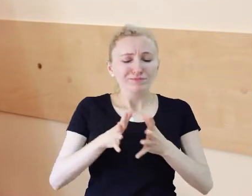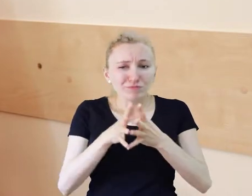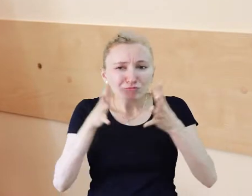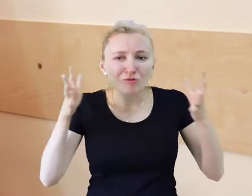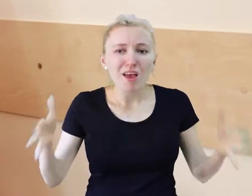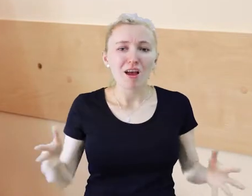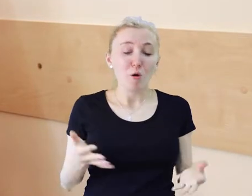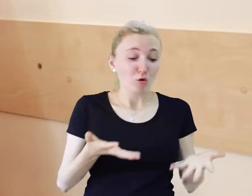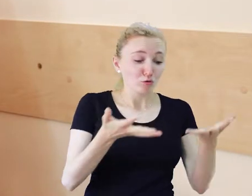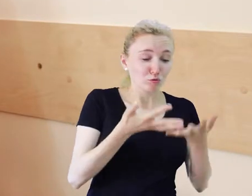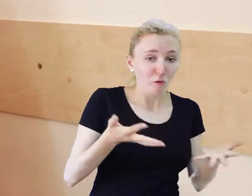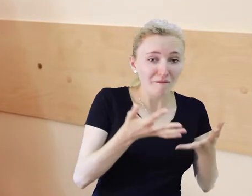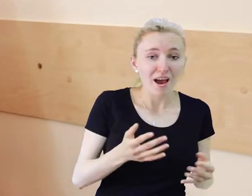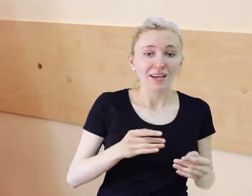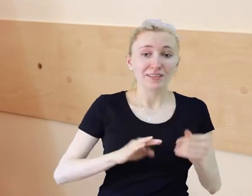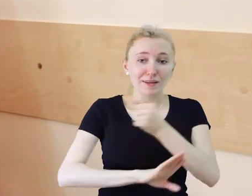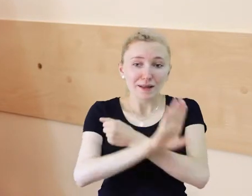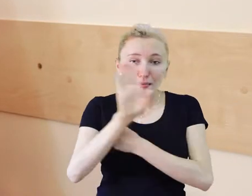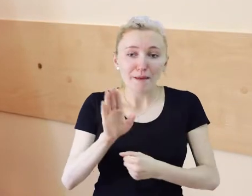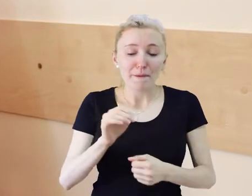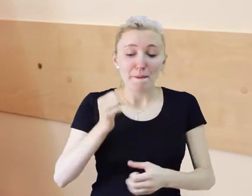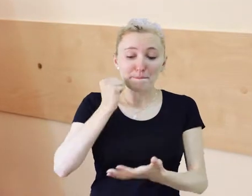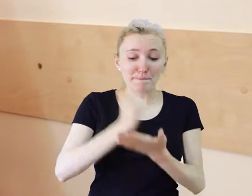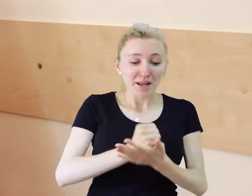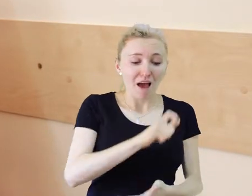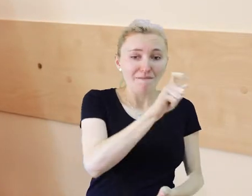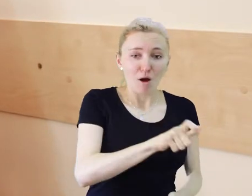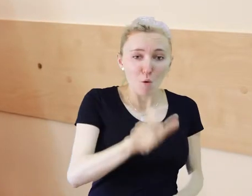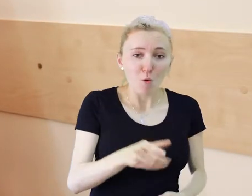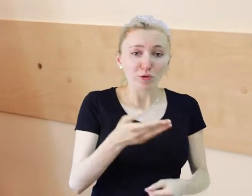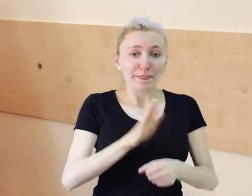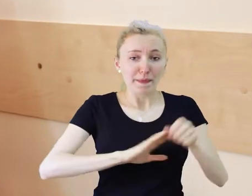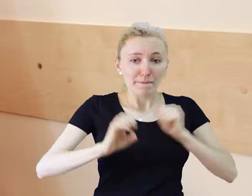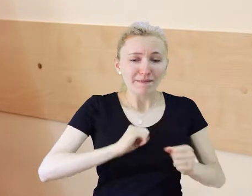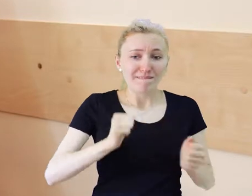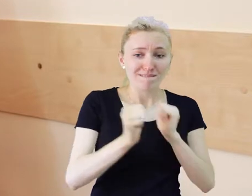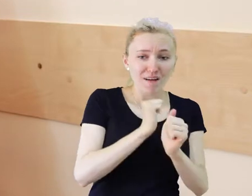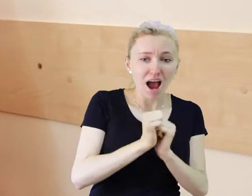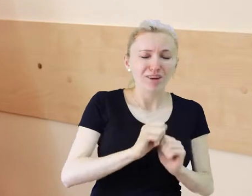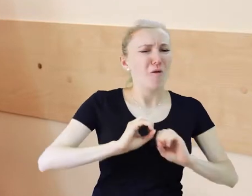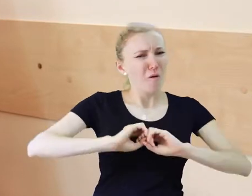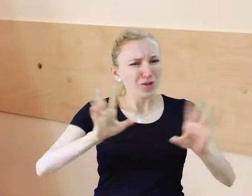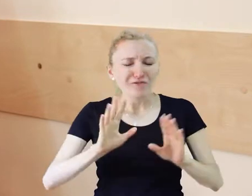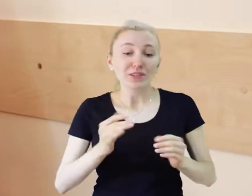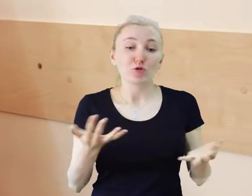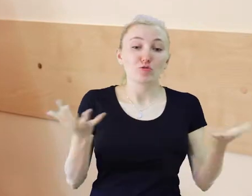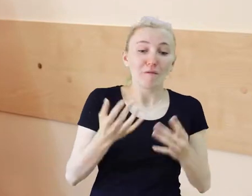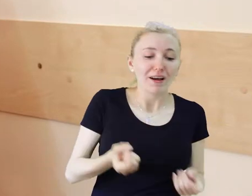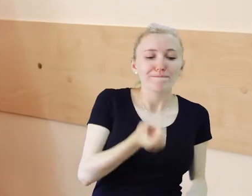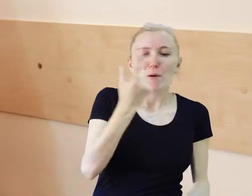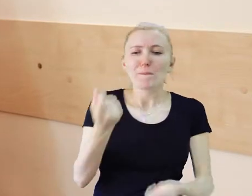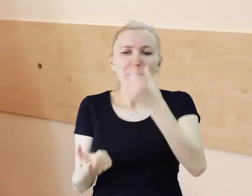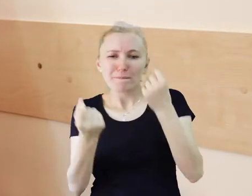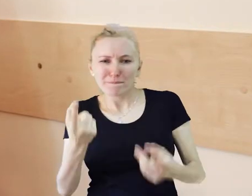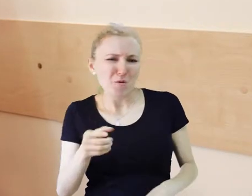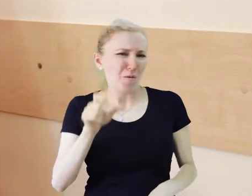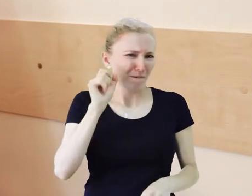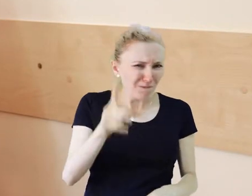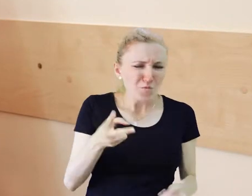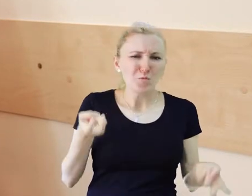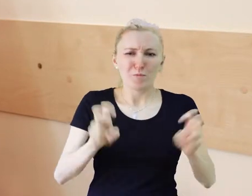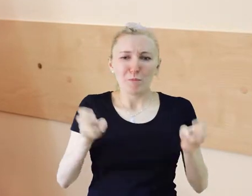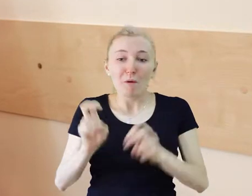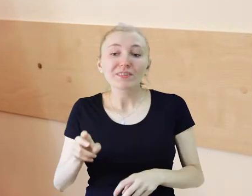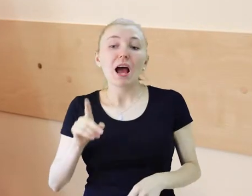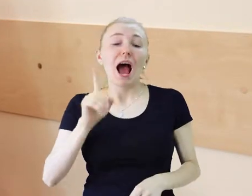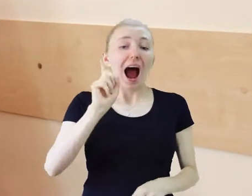stowarzyszenia, walczyć o prawa osób niepełnosprawnych. Bo były